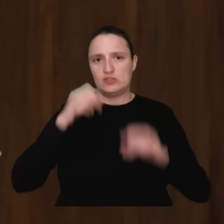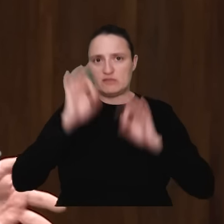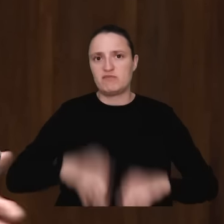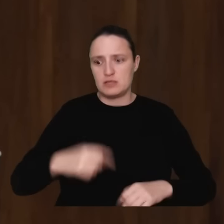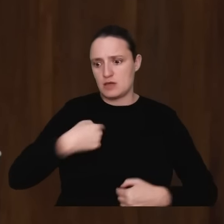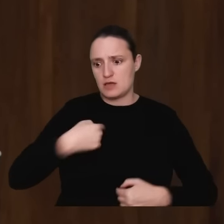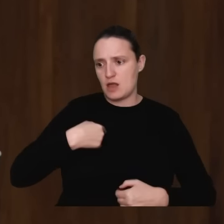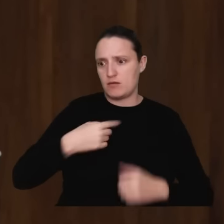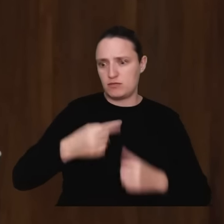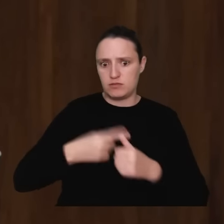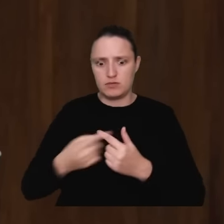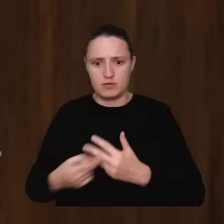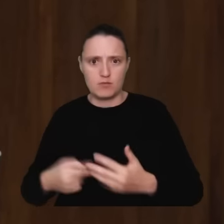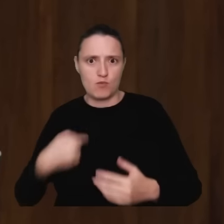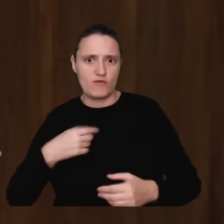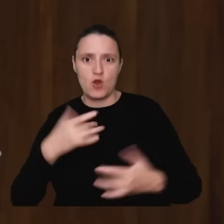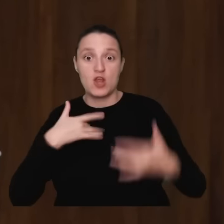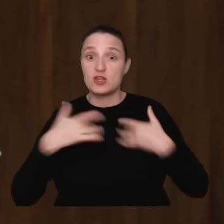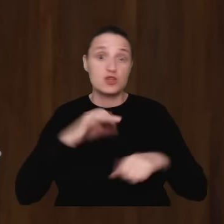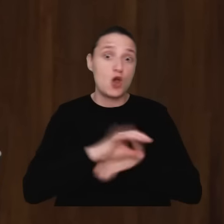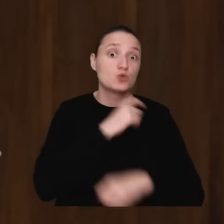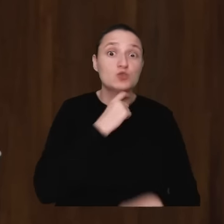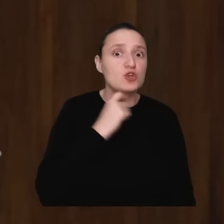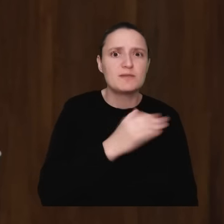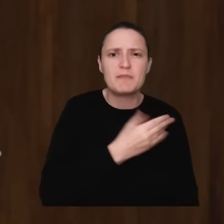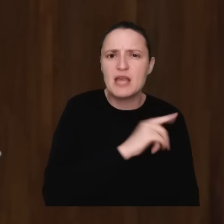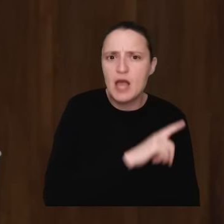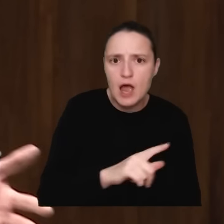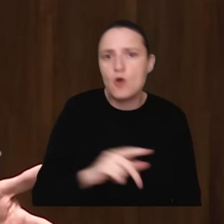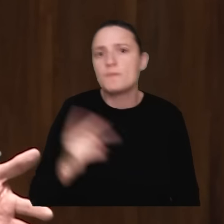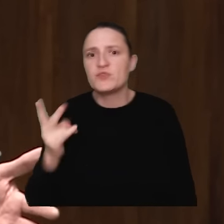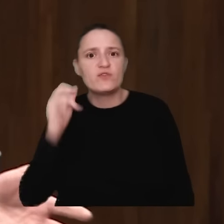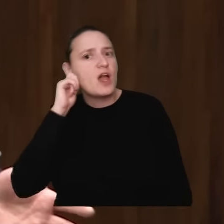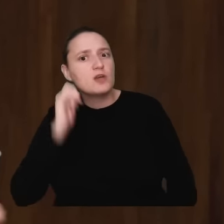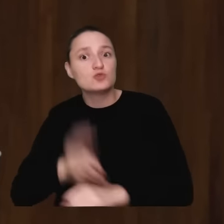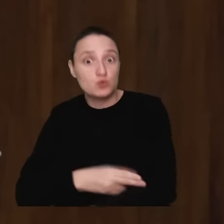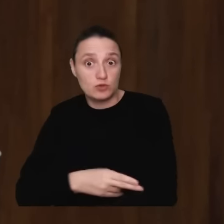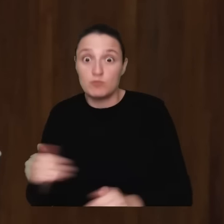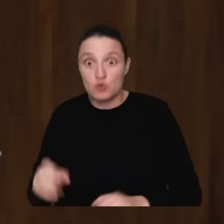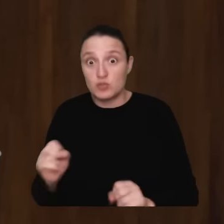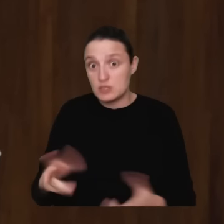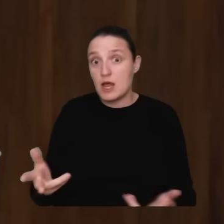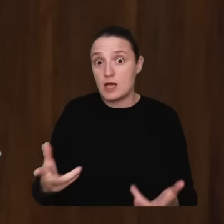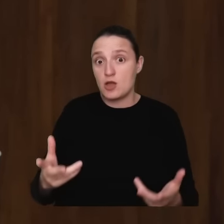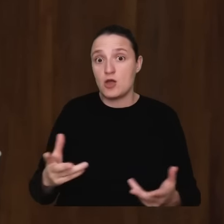tortur stosowanych wobec księdza Michała i dwóch zatrzymanych urzędniczych, może rzeczywiście jest to